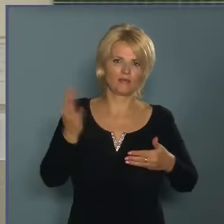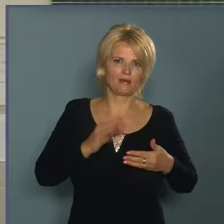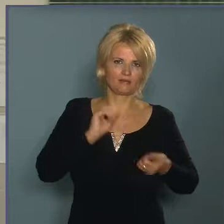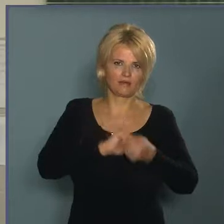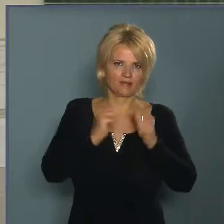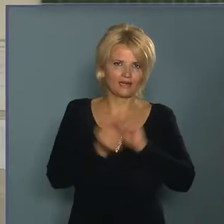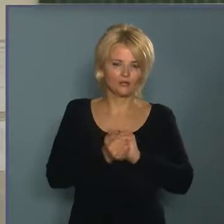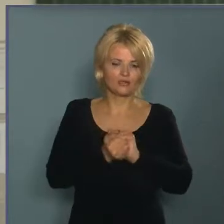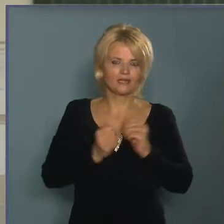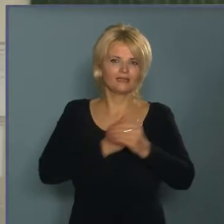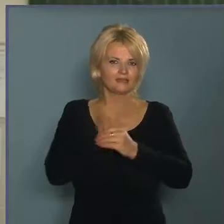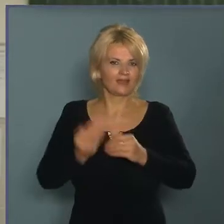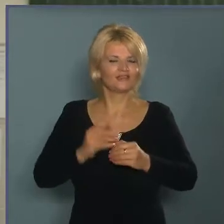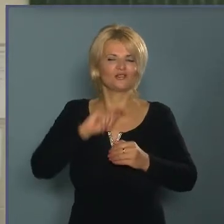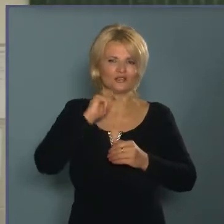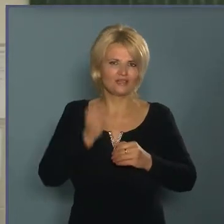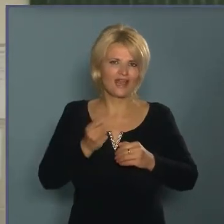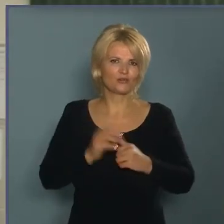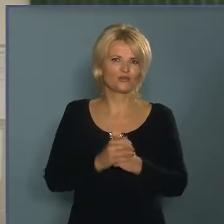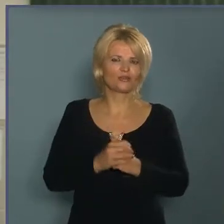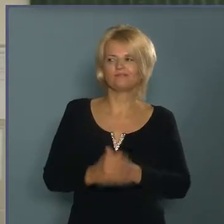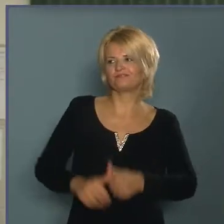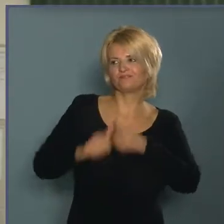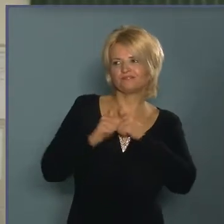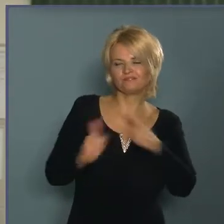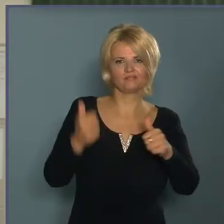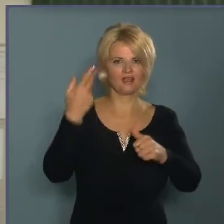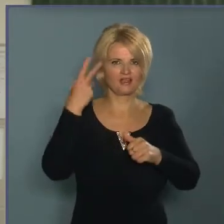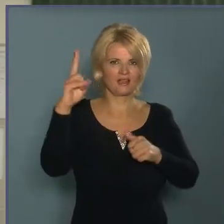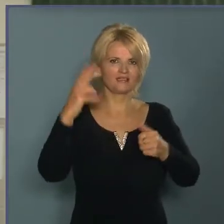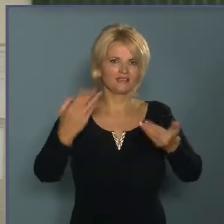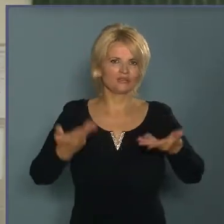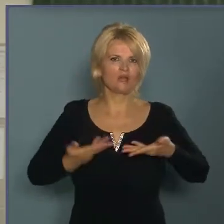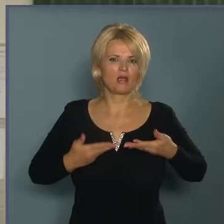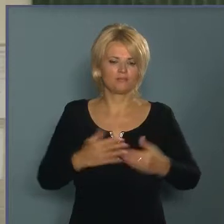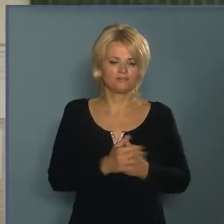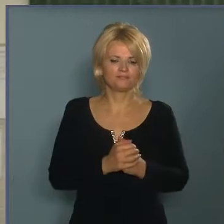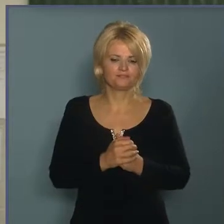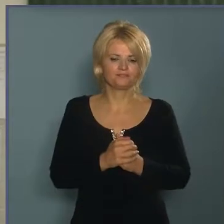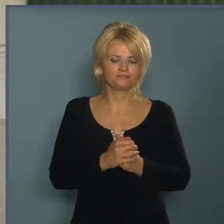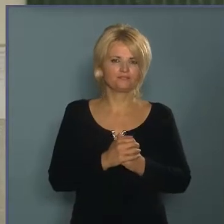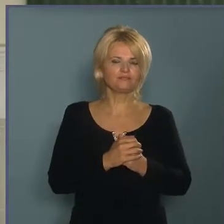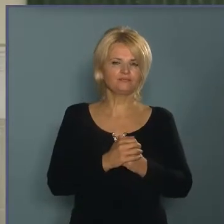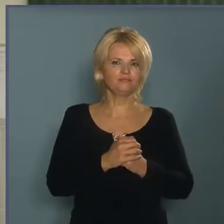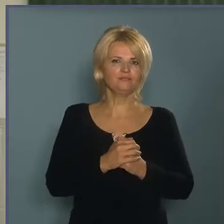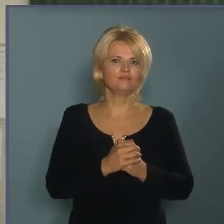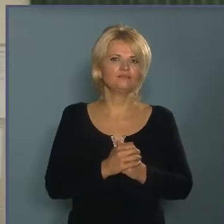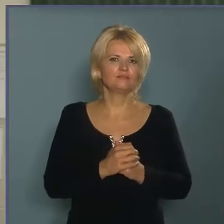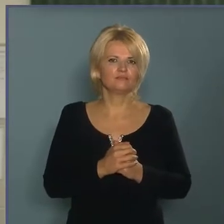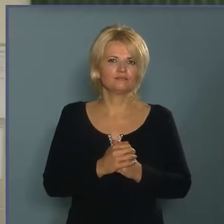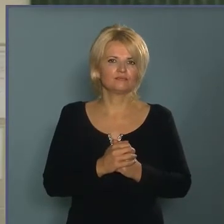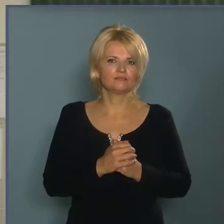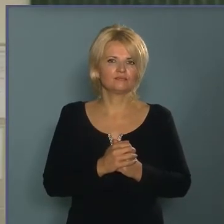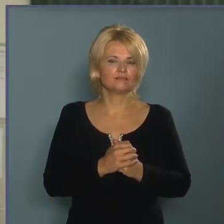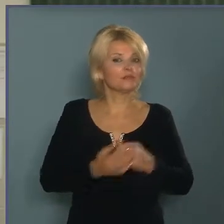megváltoztassuk. És eddig még mindig sikerült, és egészen fantasztikus visszajelzéseket kapunk. Azt kell mondani, hogy